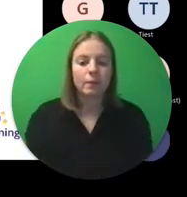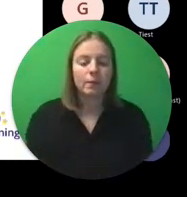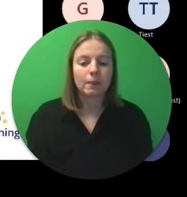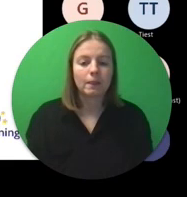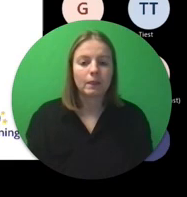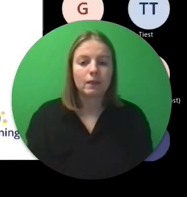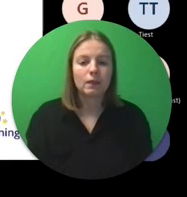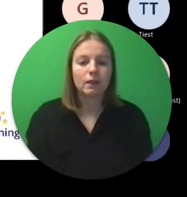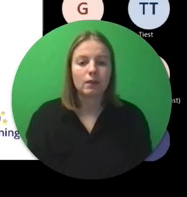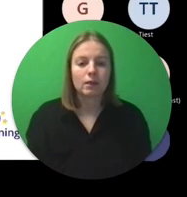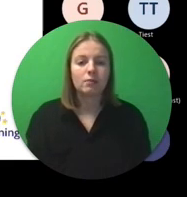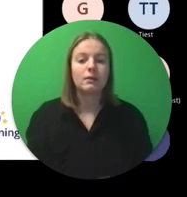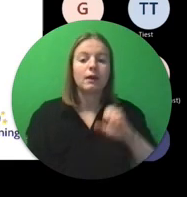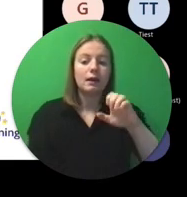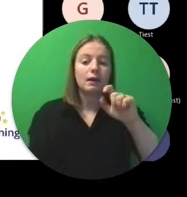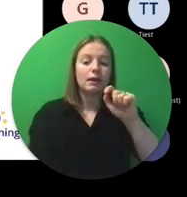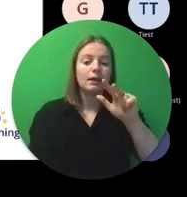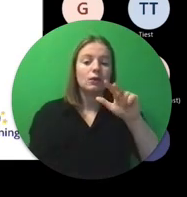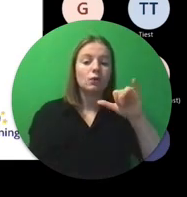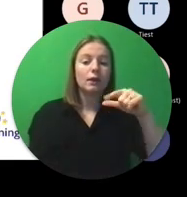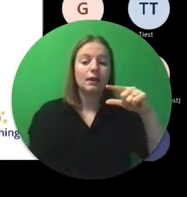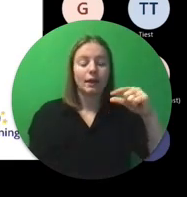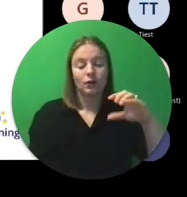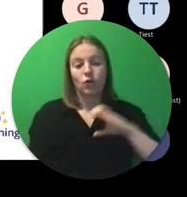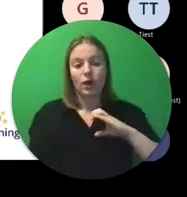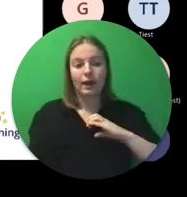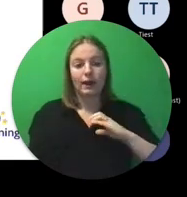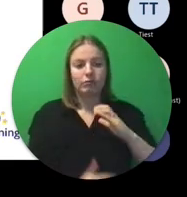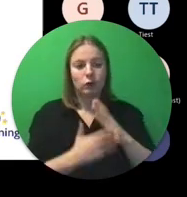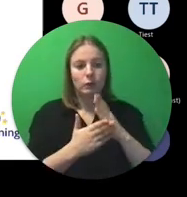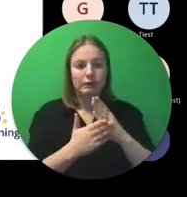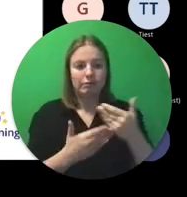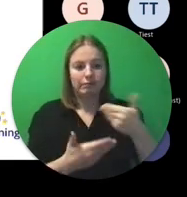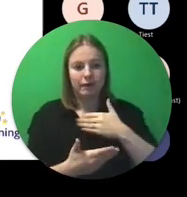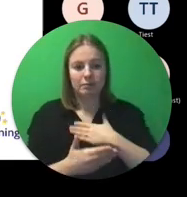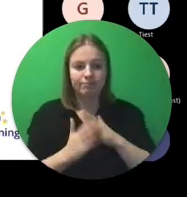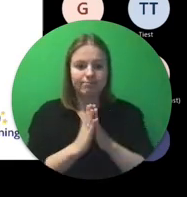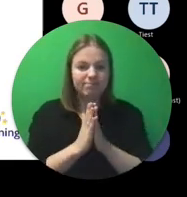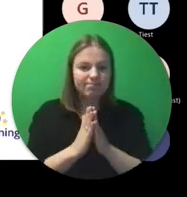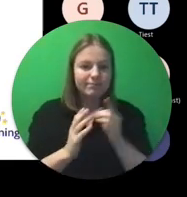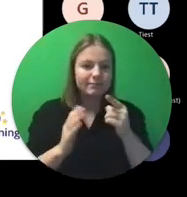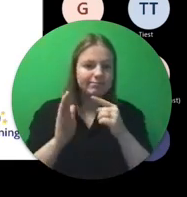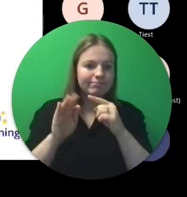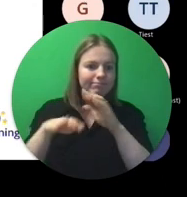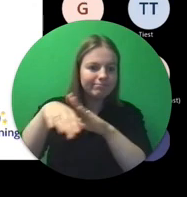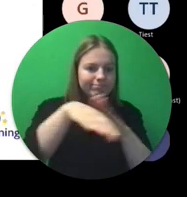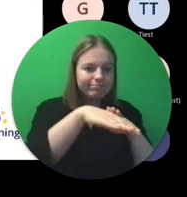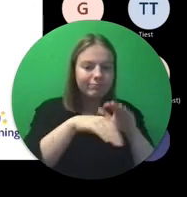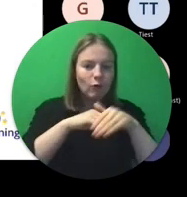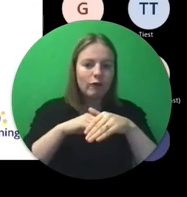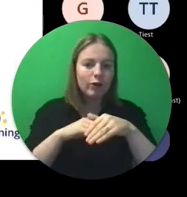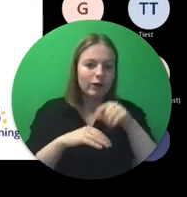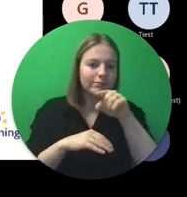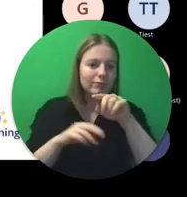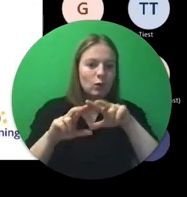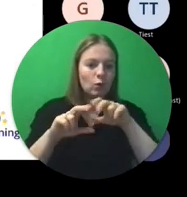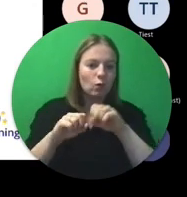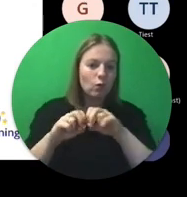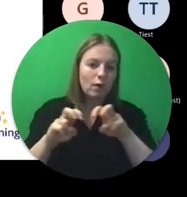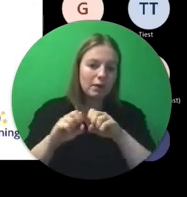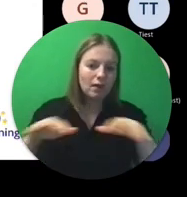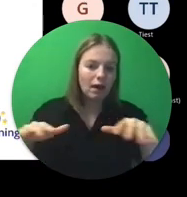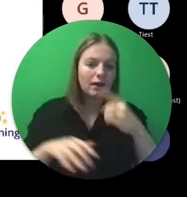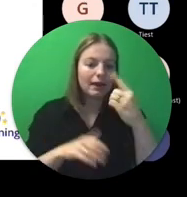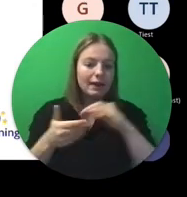Onze e-twinning-collega's hebben gevraagd om vooral dit webinar op 1 december in de kijker te plaatsen. Dat is een